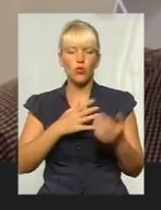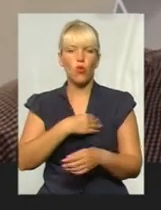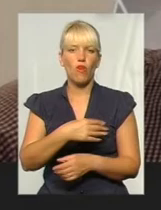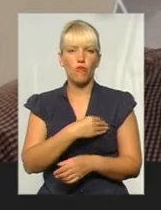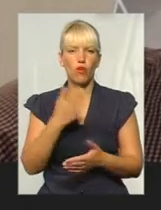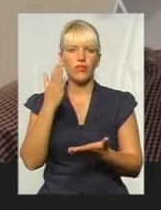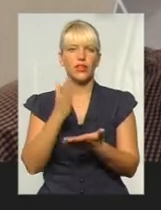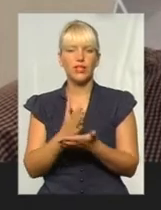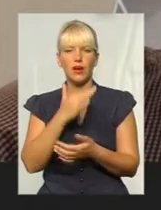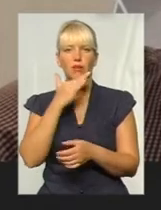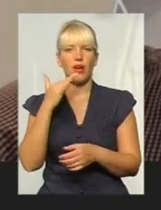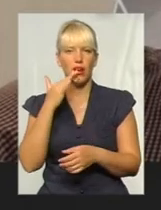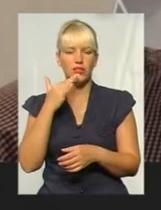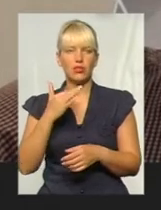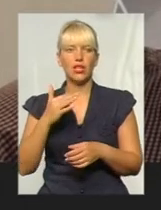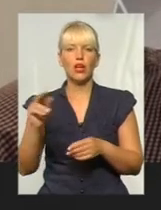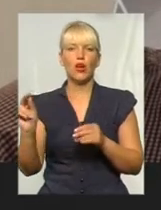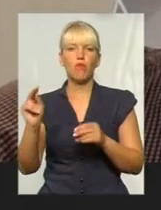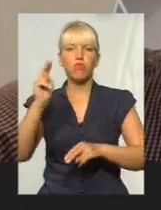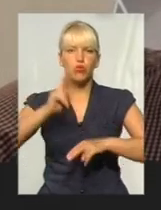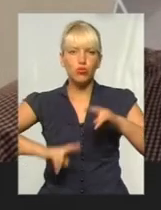будівництв у велодоріжку.